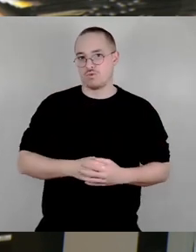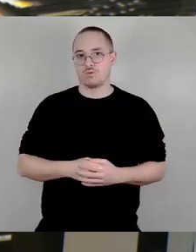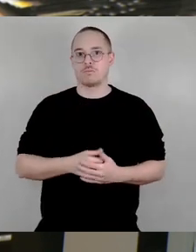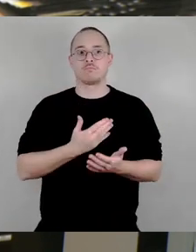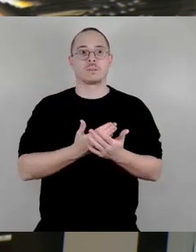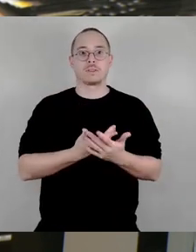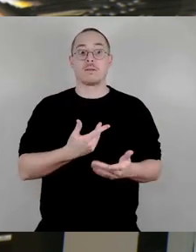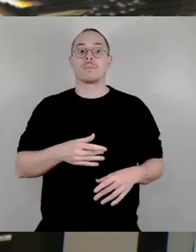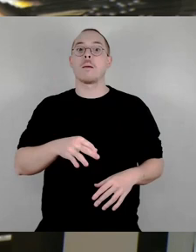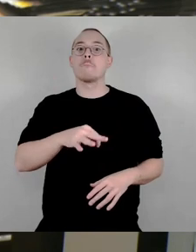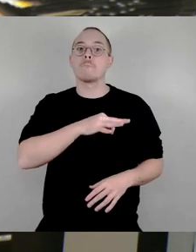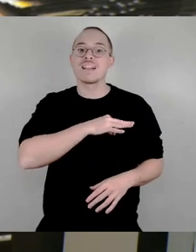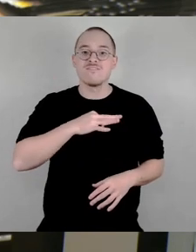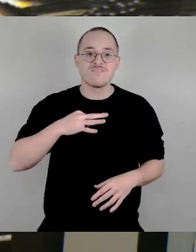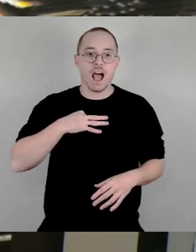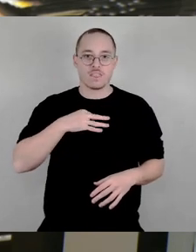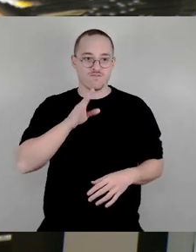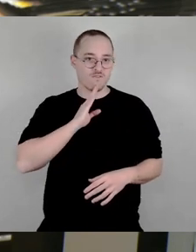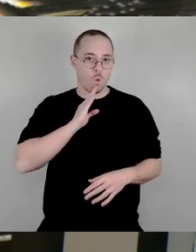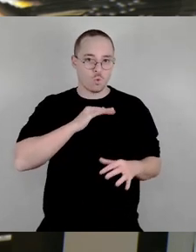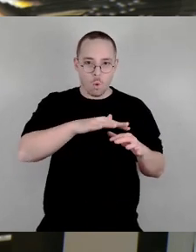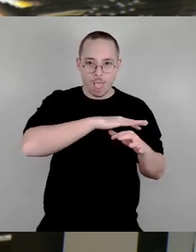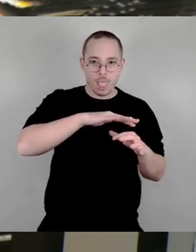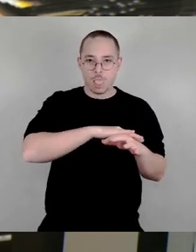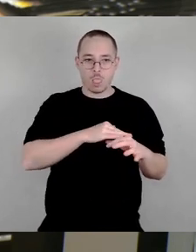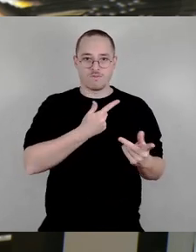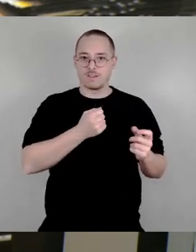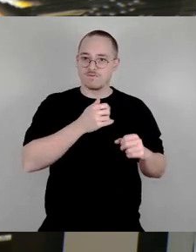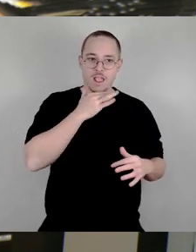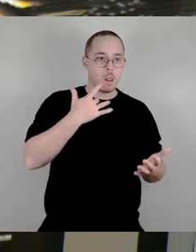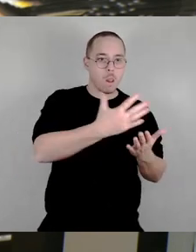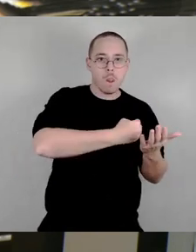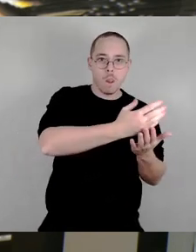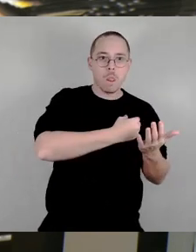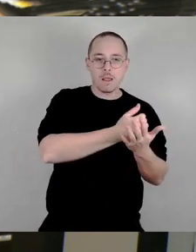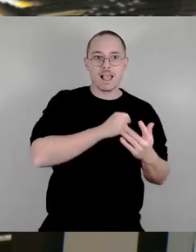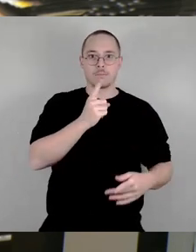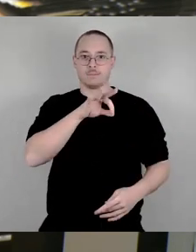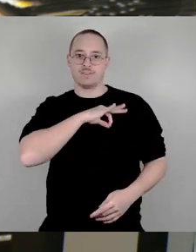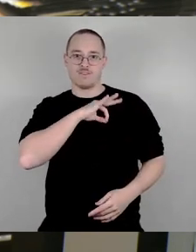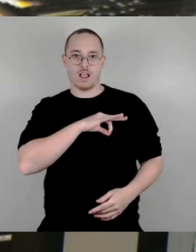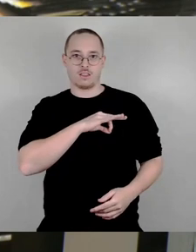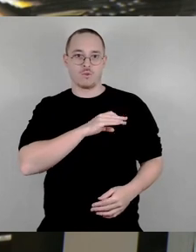Profitmaschinen, auf der anderen Seite öffentliche Flächen, wo die Kosten im Prinzip der Öffentlichkeit anheimfallen.